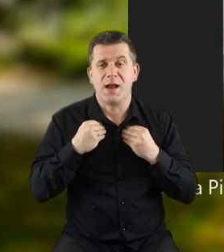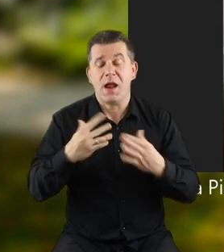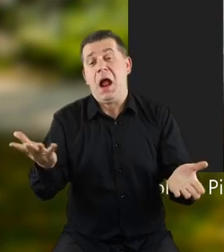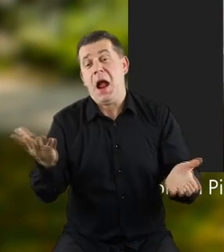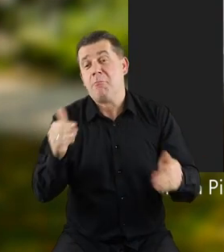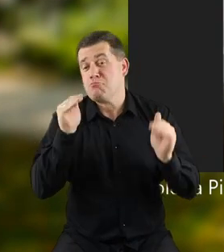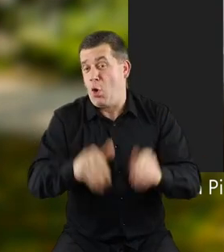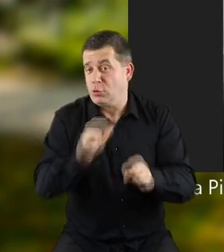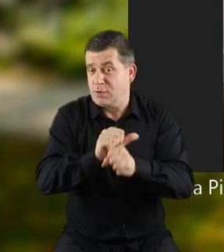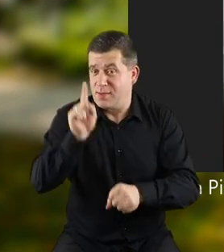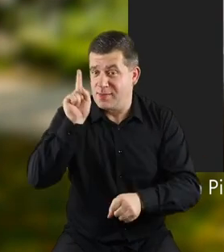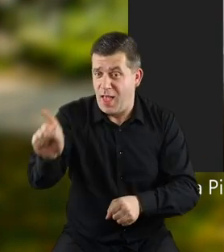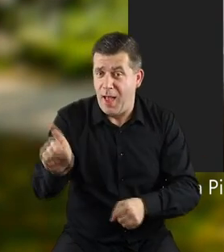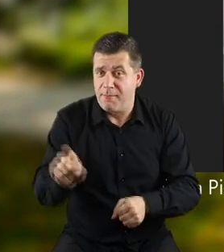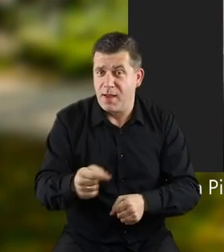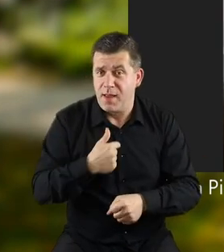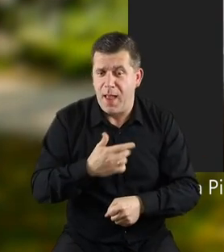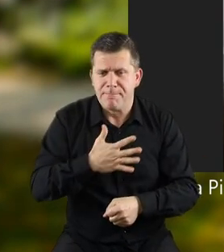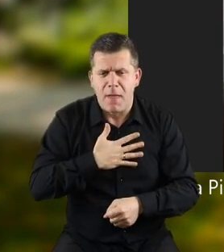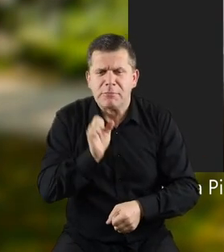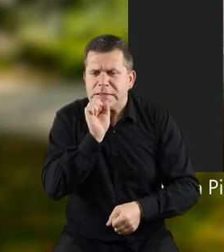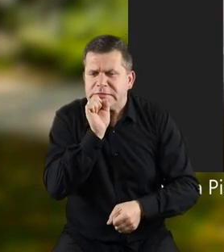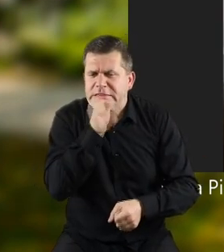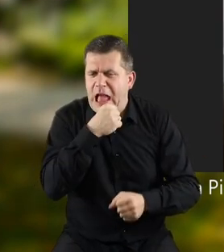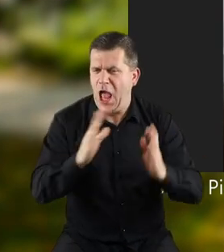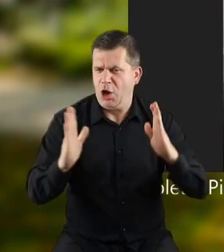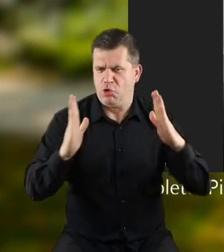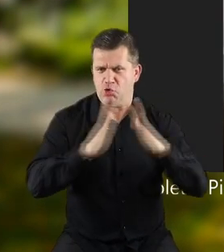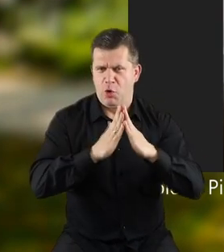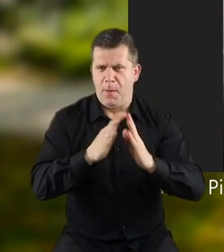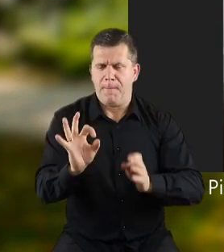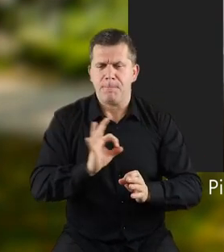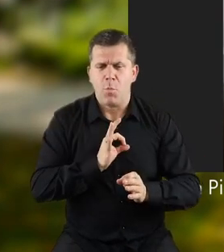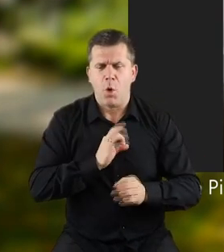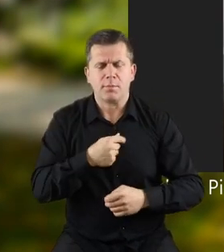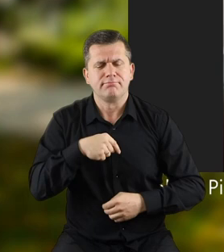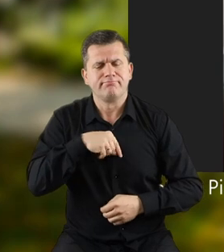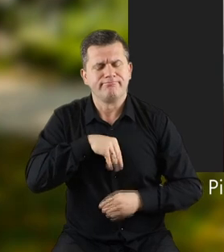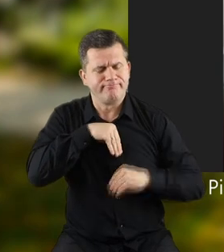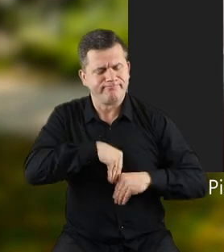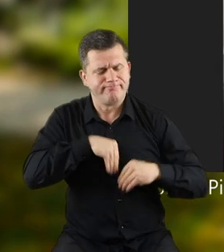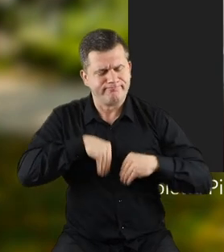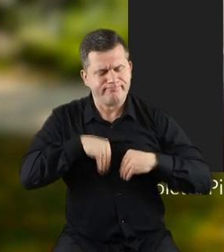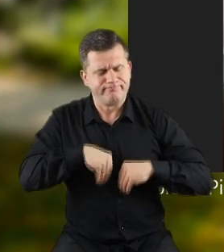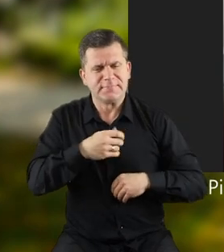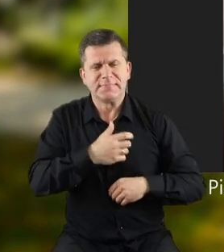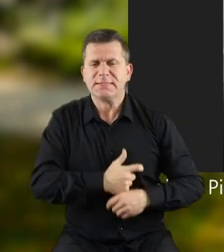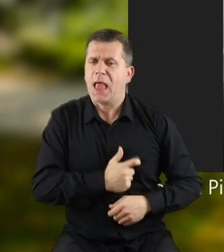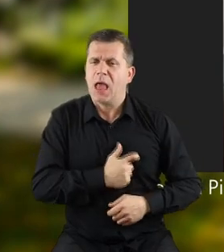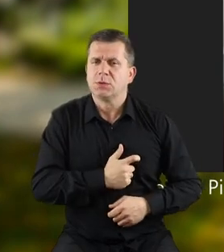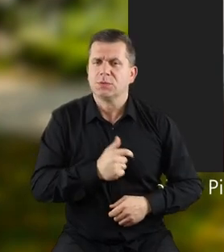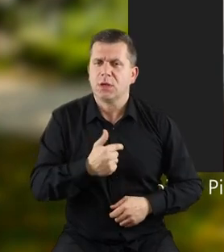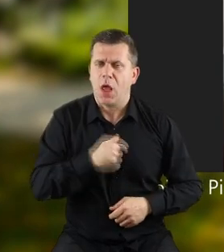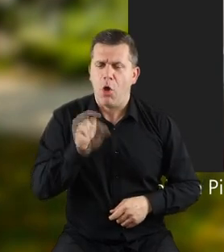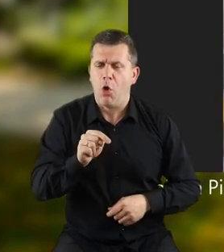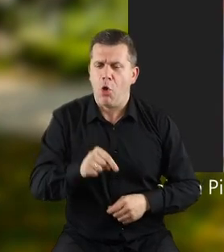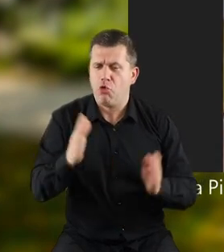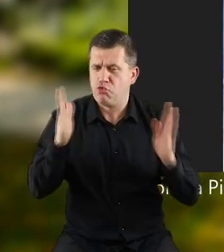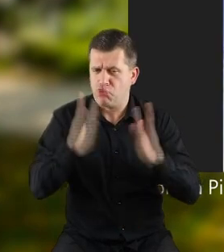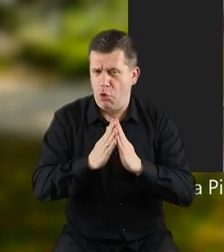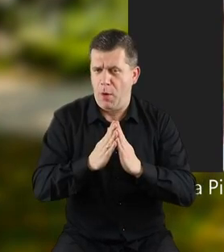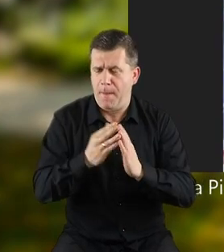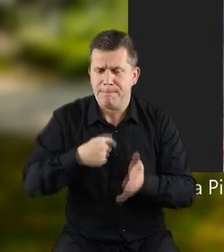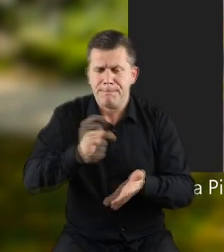a może jest tam, ja miałam taki stary domek, słuchajcie, w moim sercu, taki stary domek i ja o tym